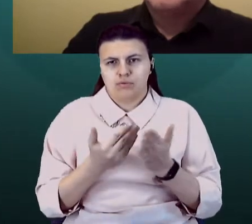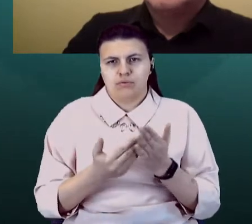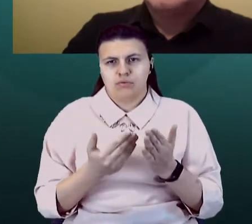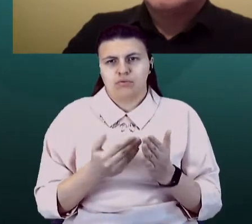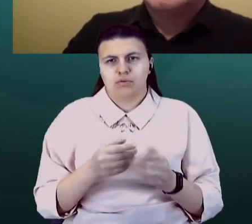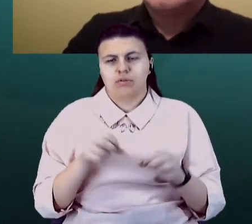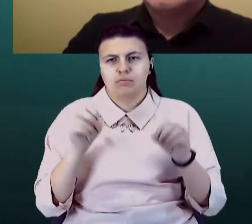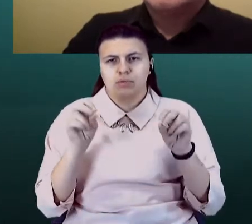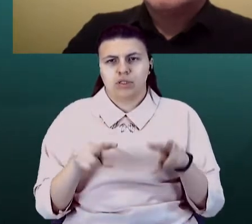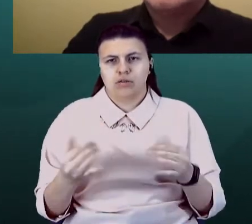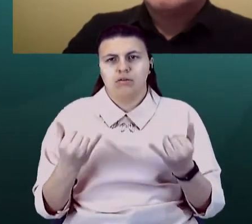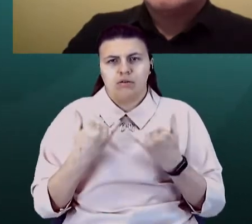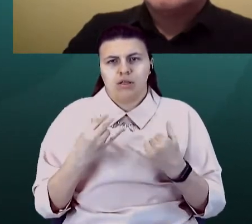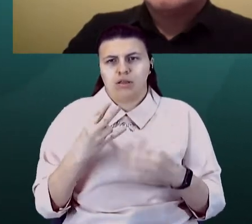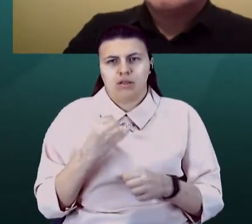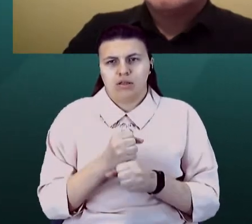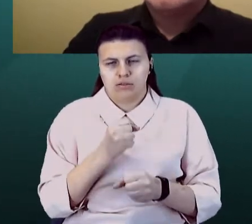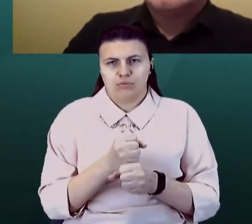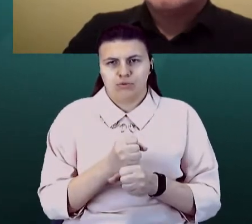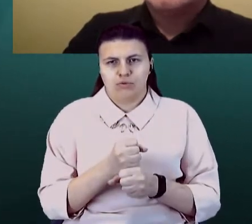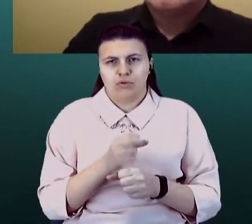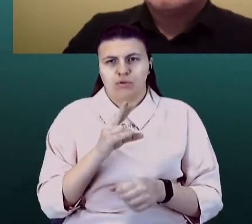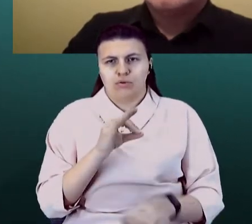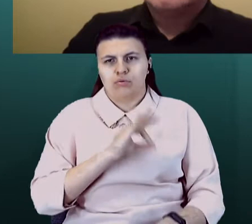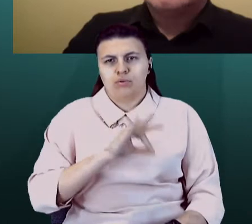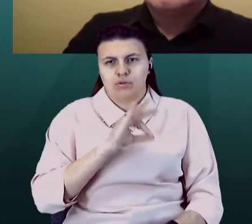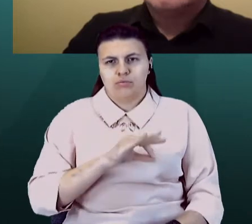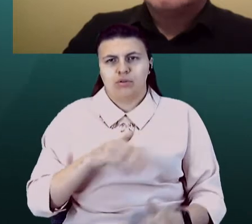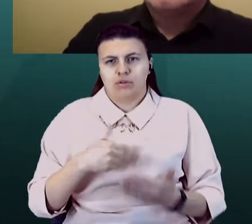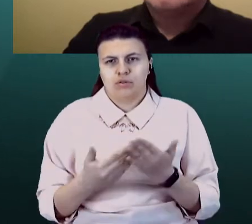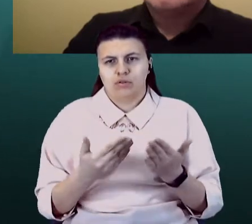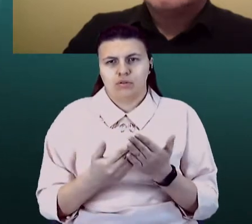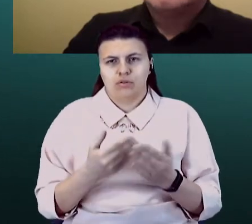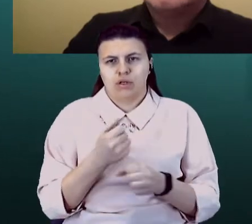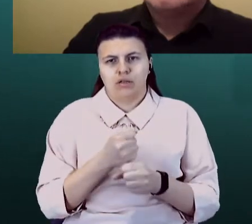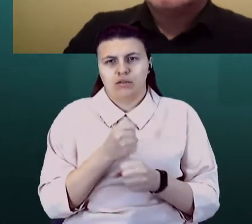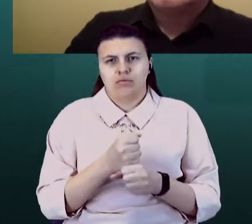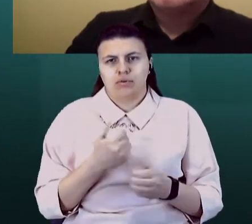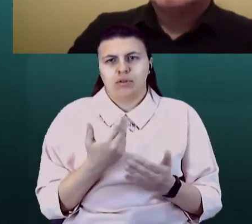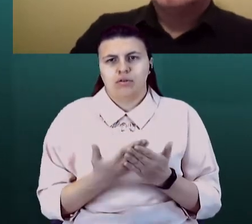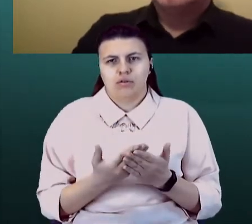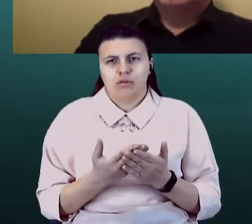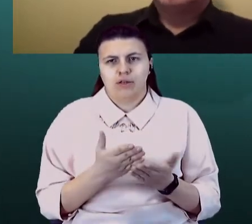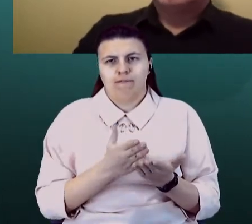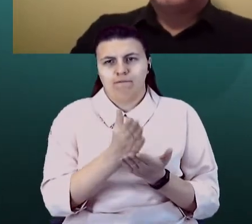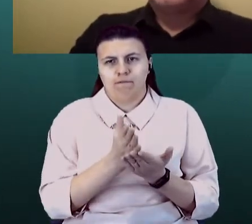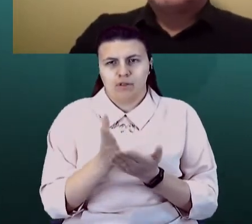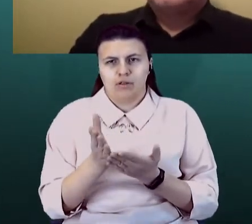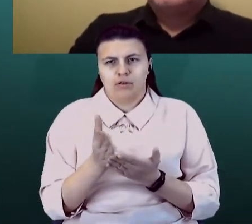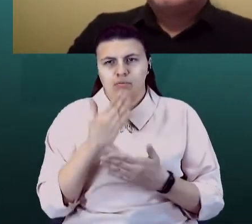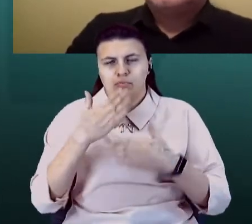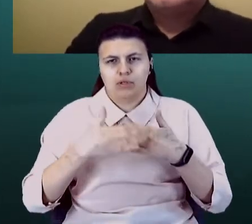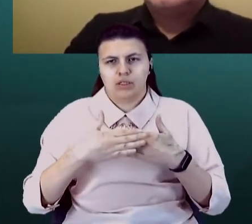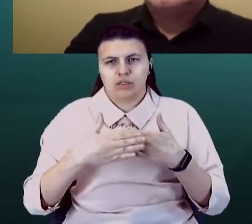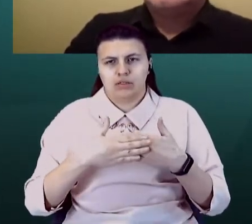нас вони не розроблені. Ми використовуємо рекомендації, які розроблені для близьких нам.